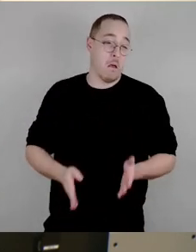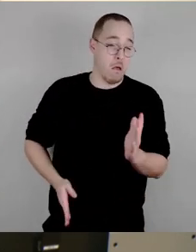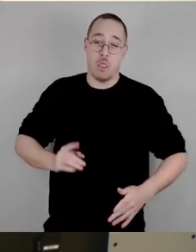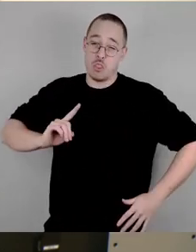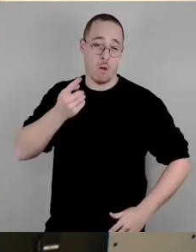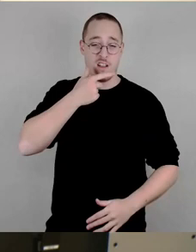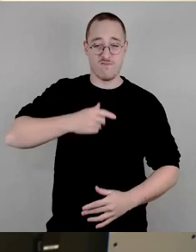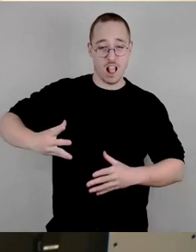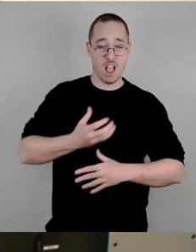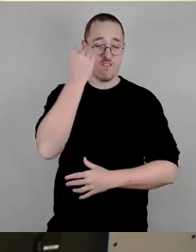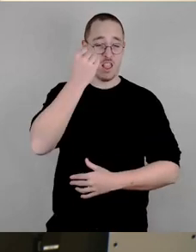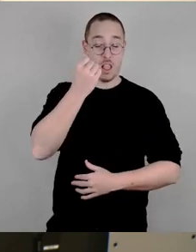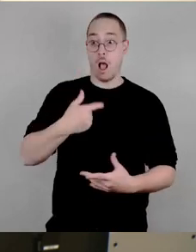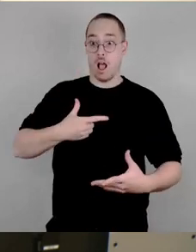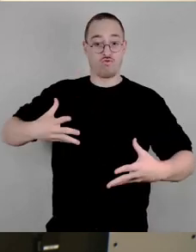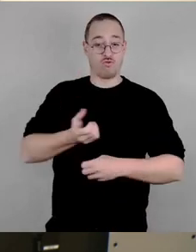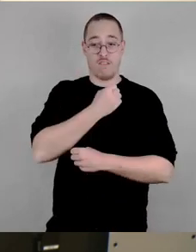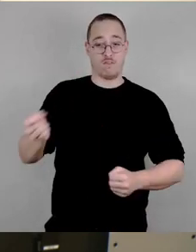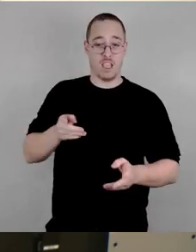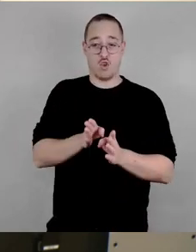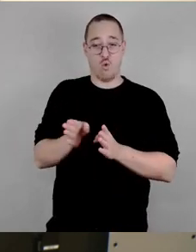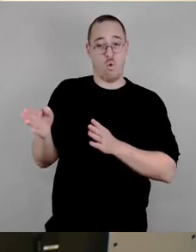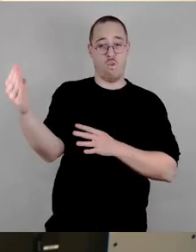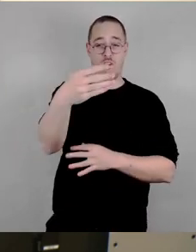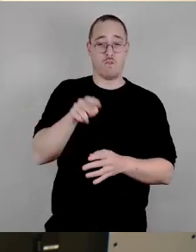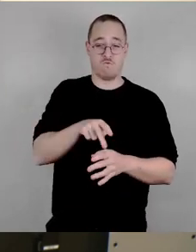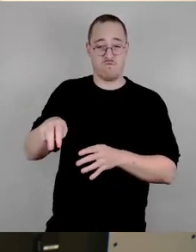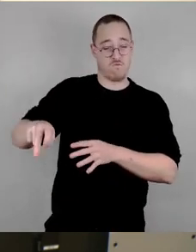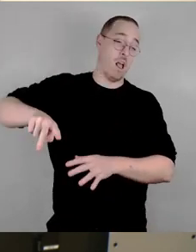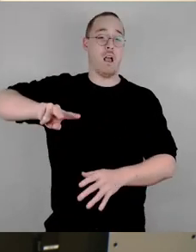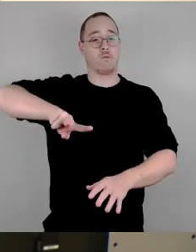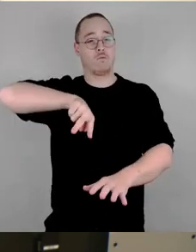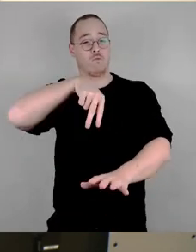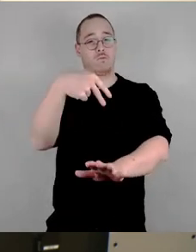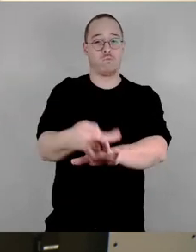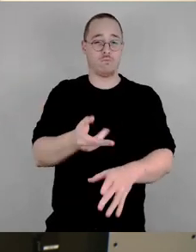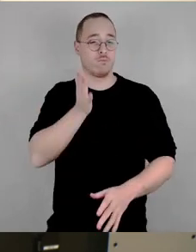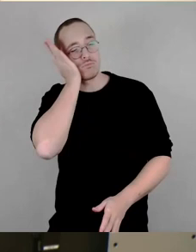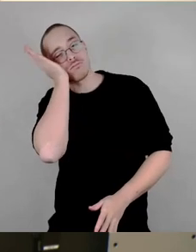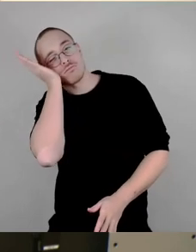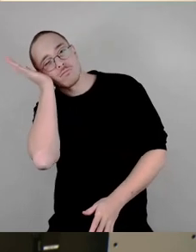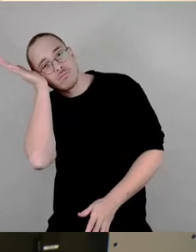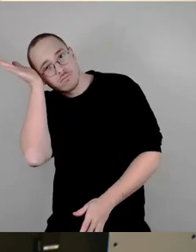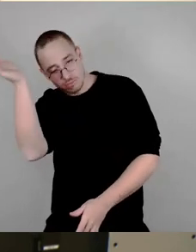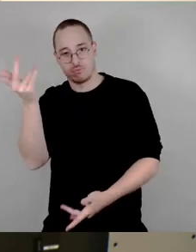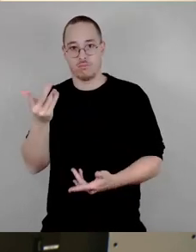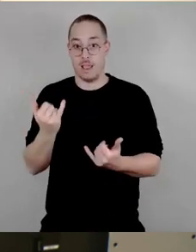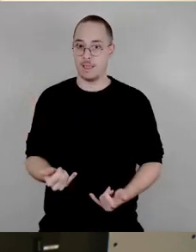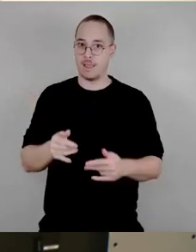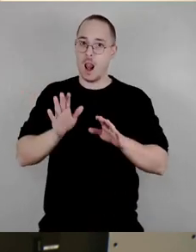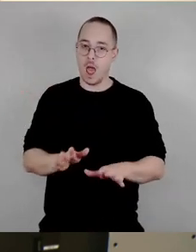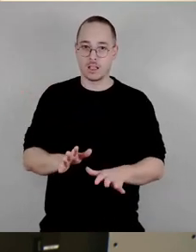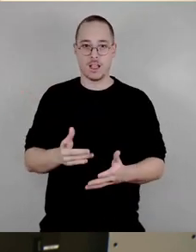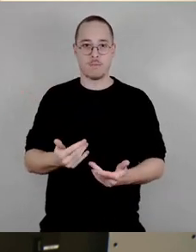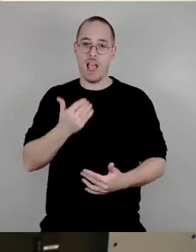Fällt hin Zermatscht ist das Gesicht Langsam, hässlich, ziemlich dumm Gebrochen